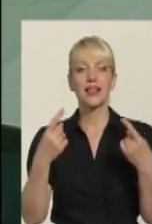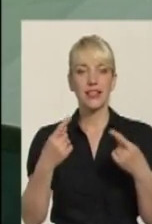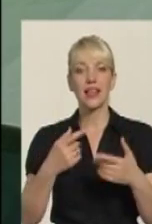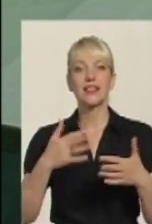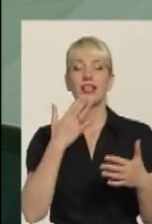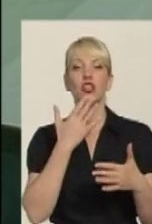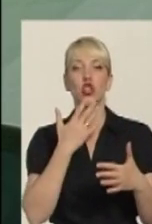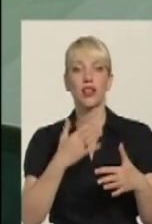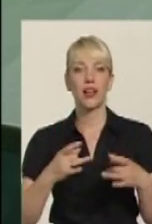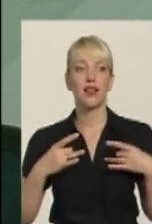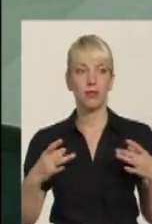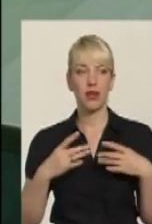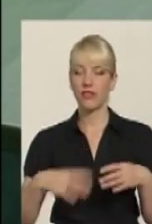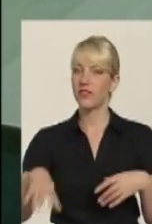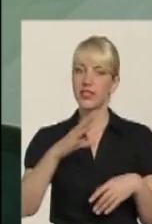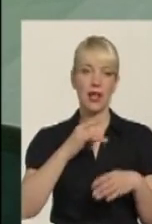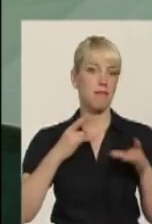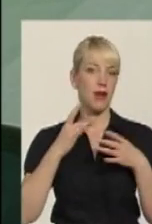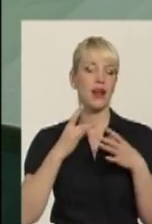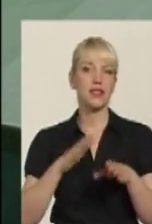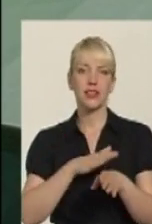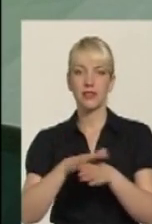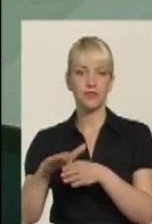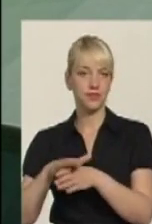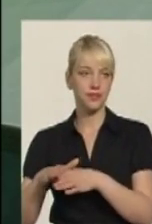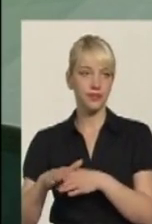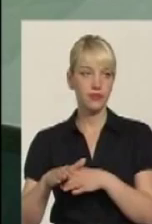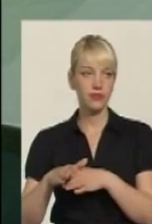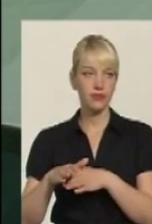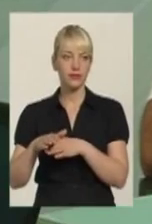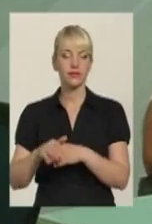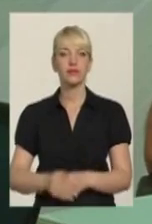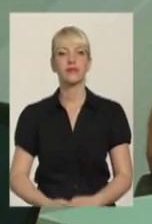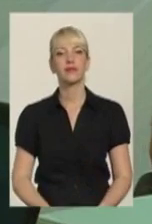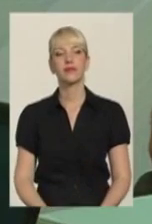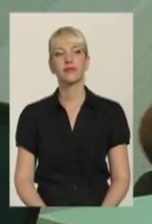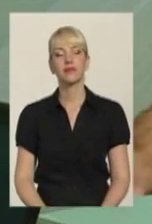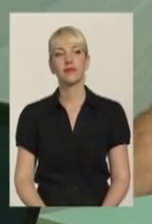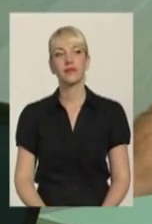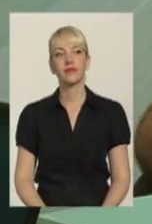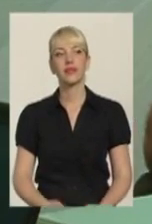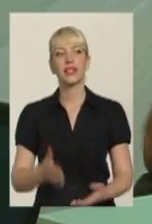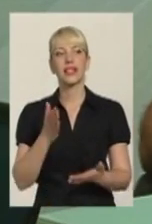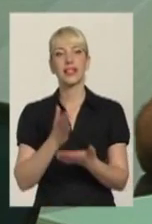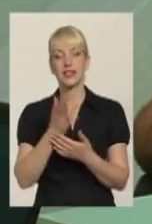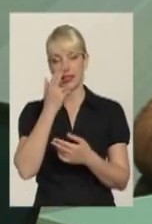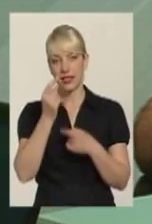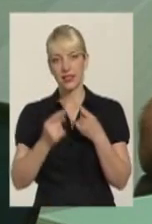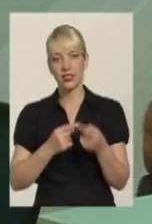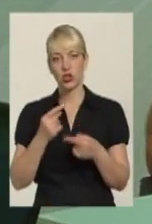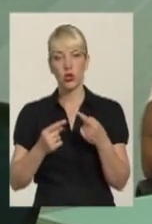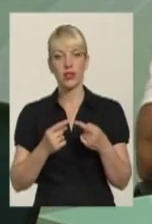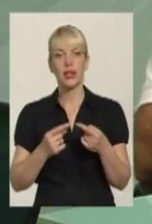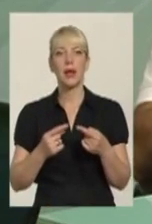всей громадою празднуємо всі національні праздники, всі церковні праздники больші. Є традиційні праздники, які не